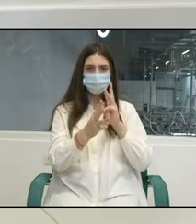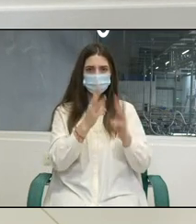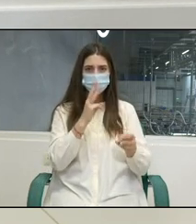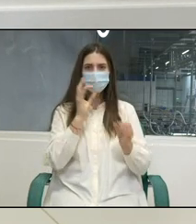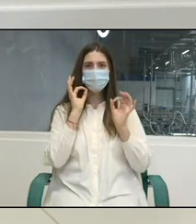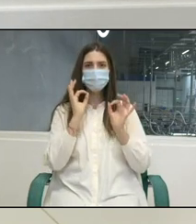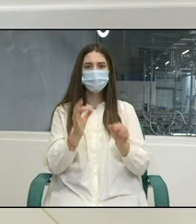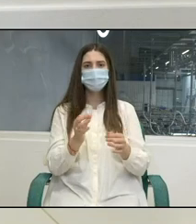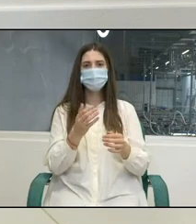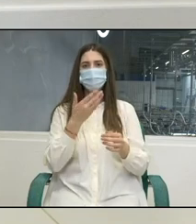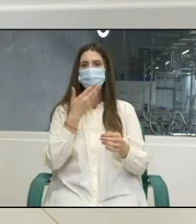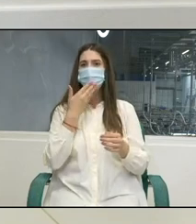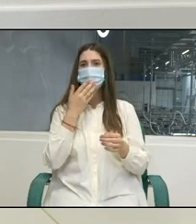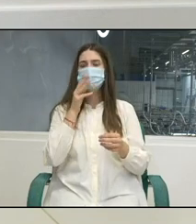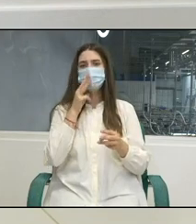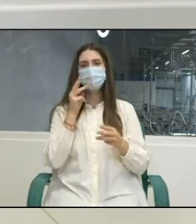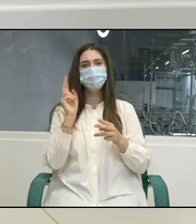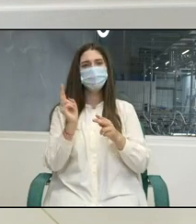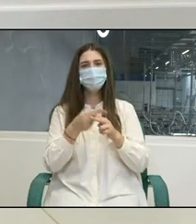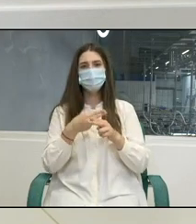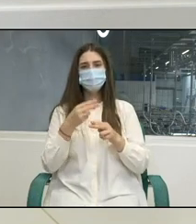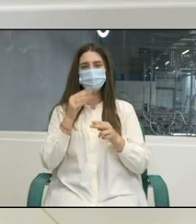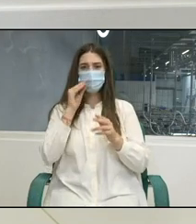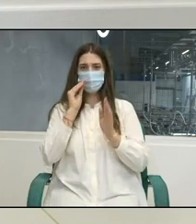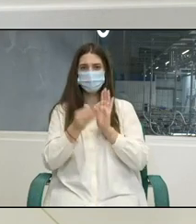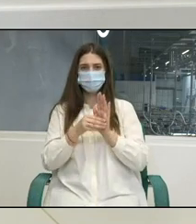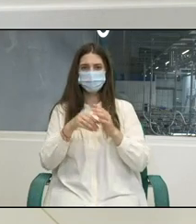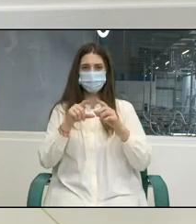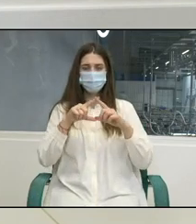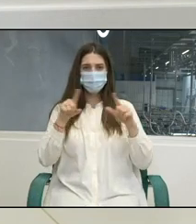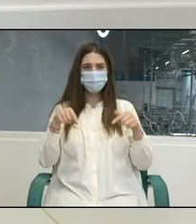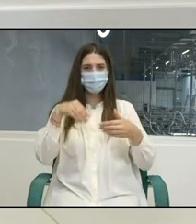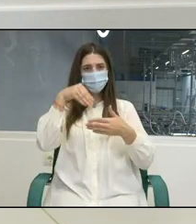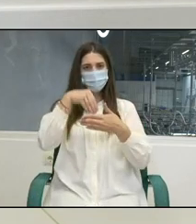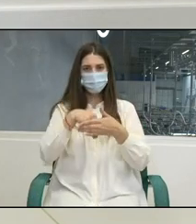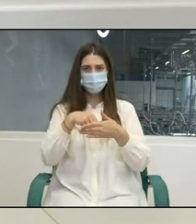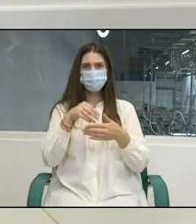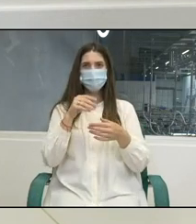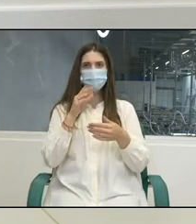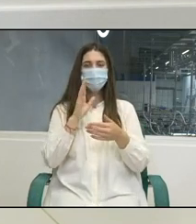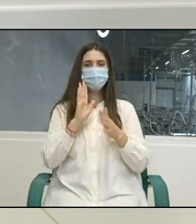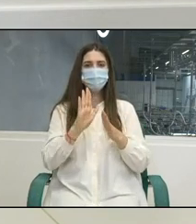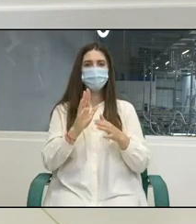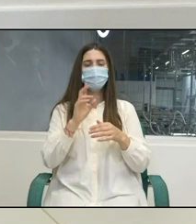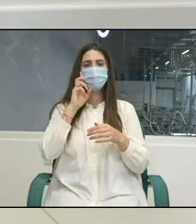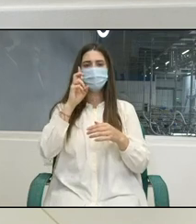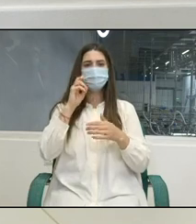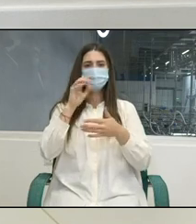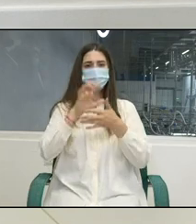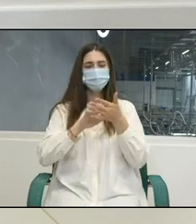salarii nedeclarate și astfel recâștigăm încrederea oamenilor